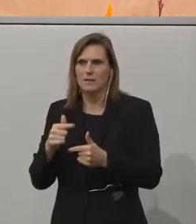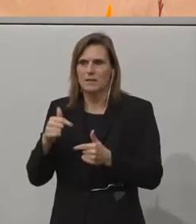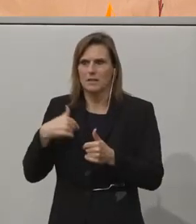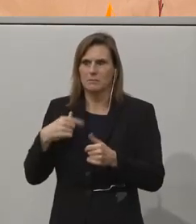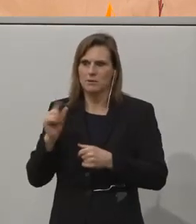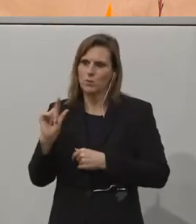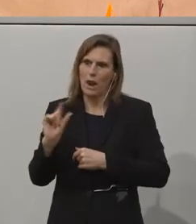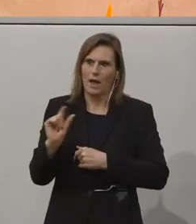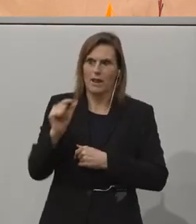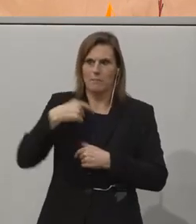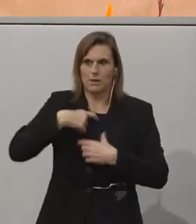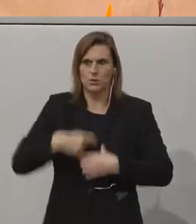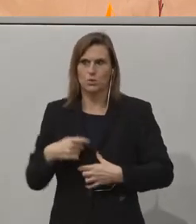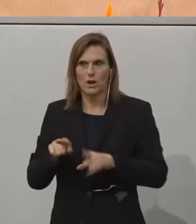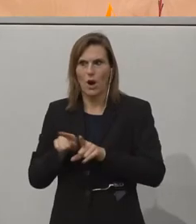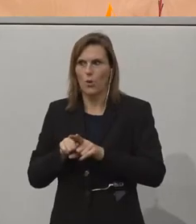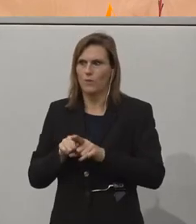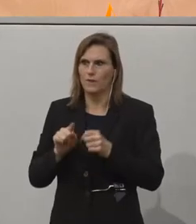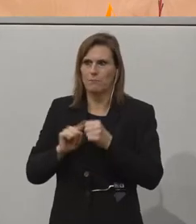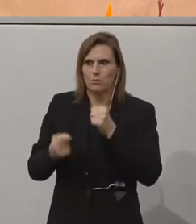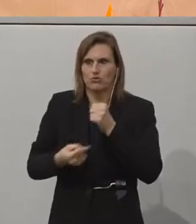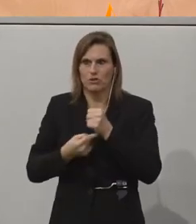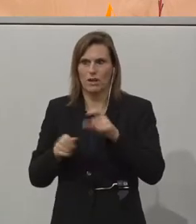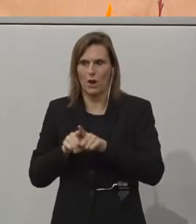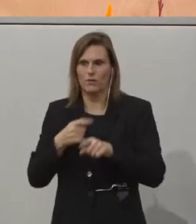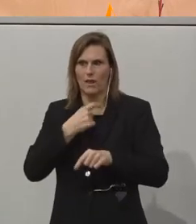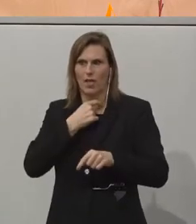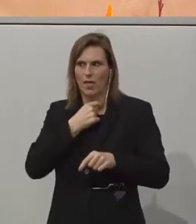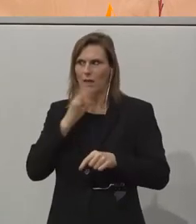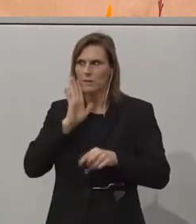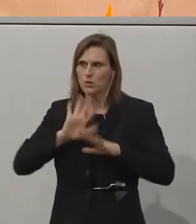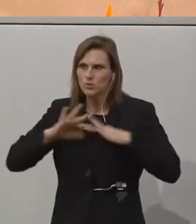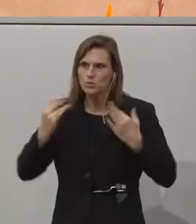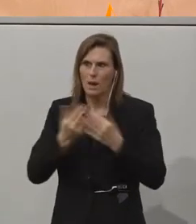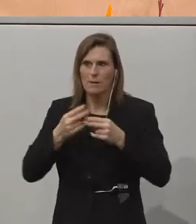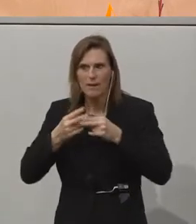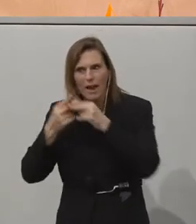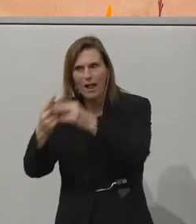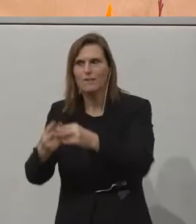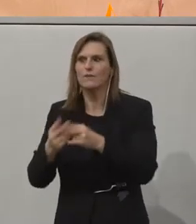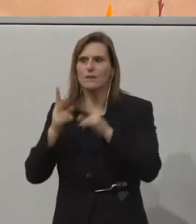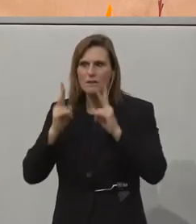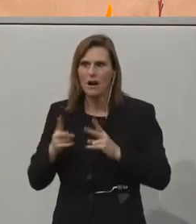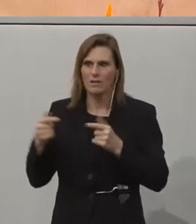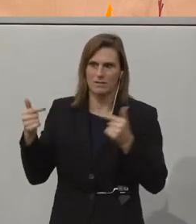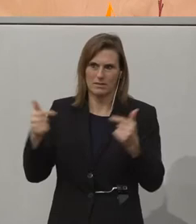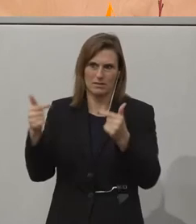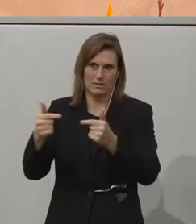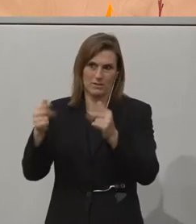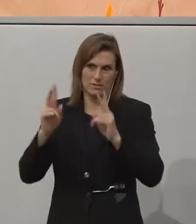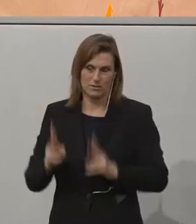und habe auch beschränkte Mittel. Bitte helfen alle zusammen, dass jeder seinen entsprechenden Beitrag leistet.